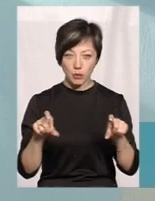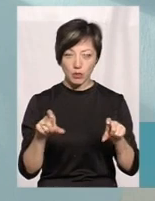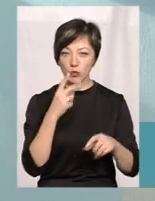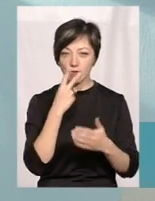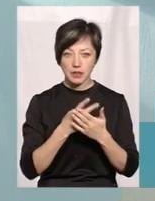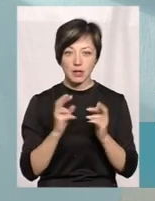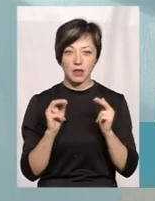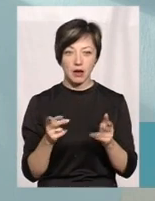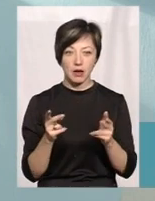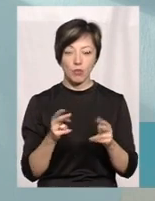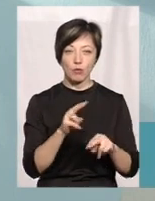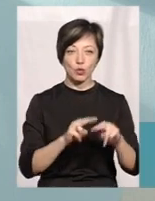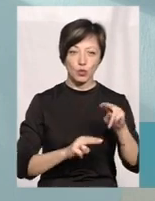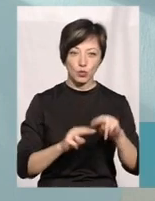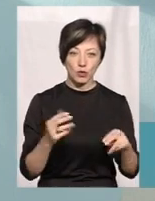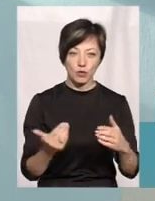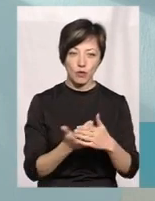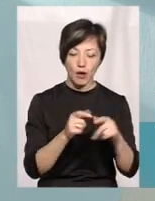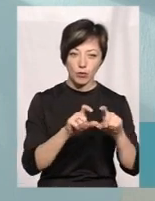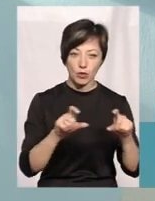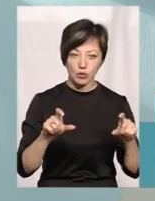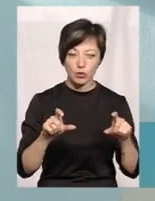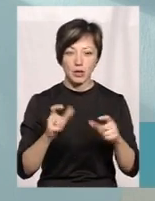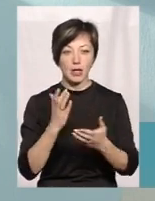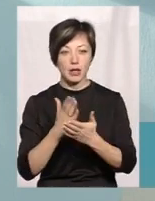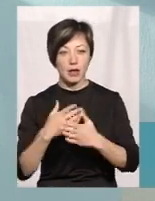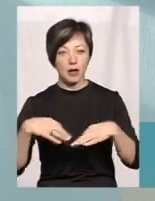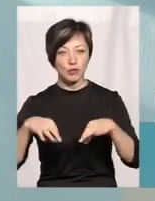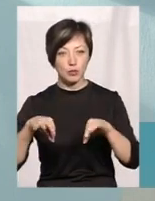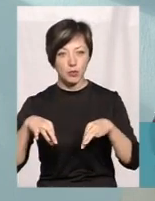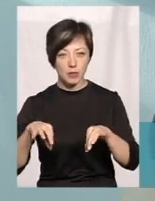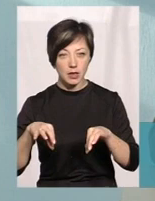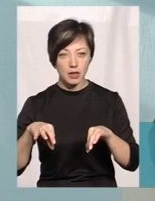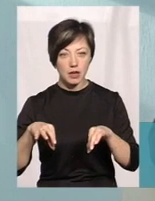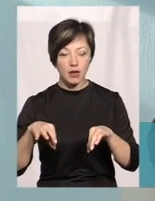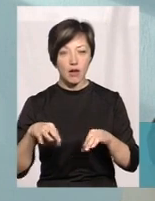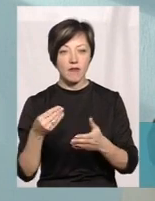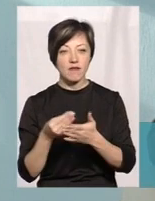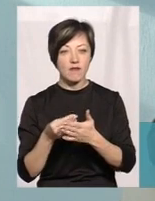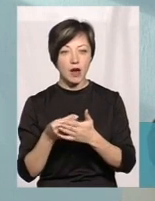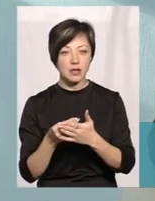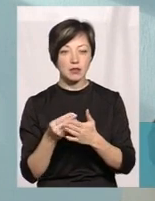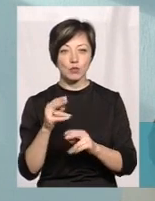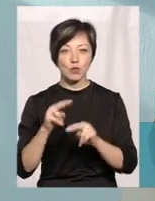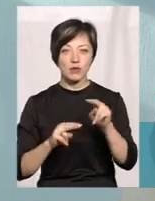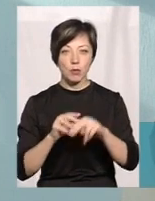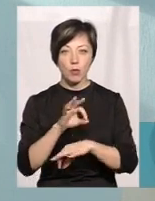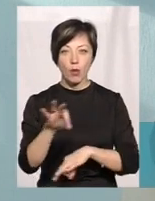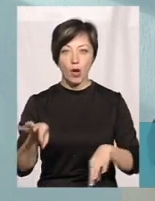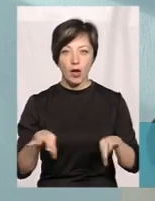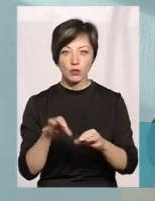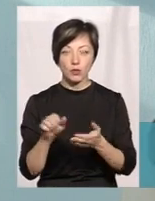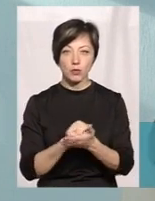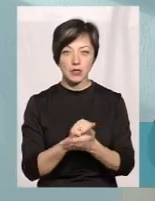подивіться як, і будується нова амбулаторія, і є автомобіль. В вартість будівництва, проєктно-кошторисній